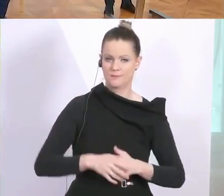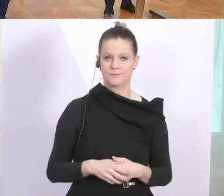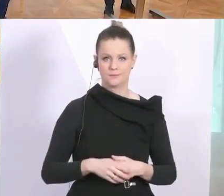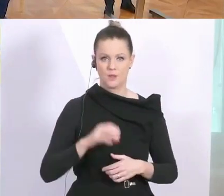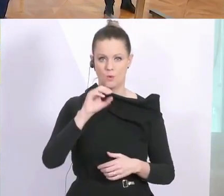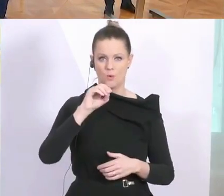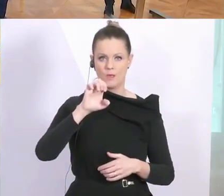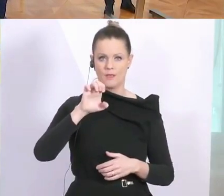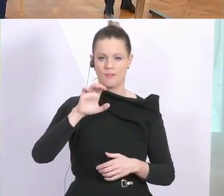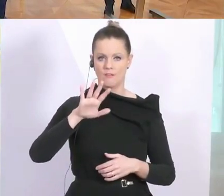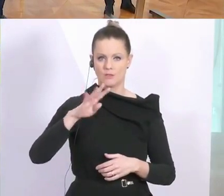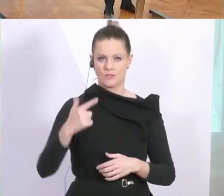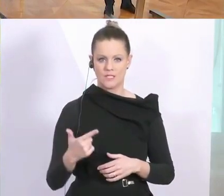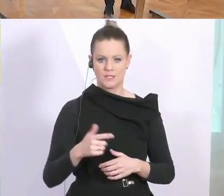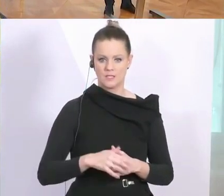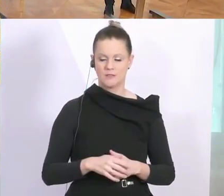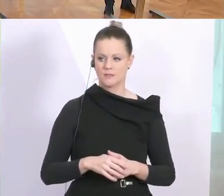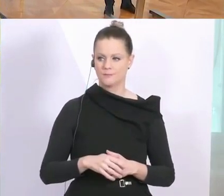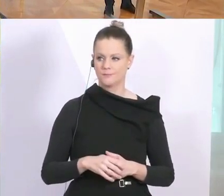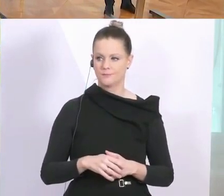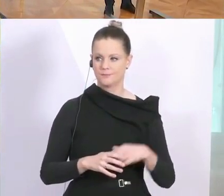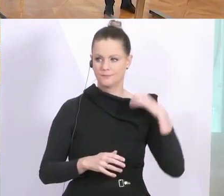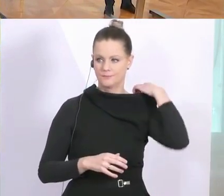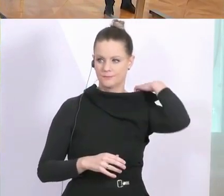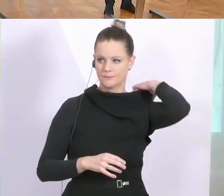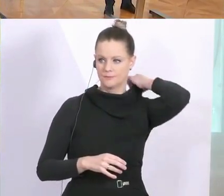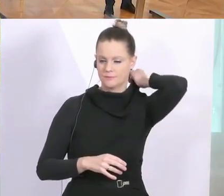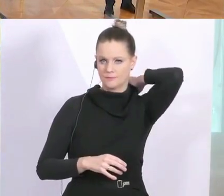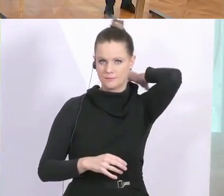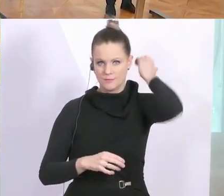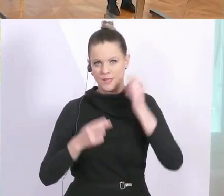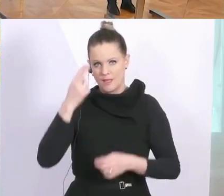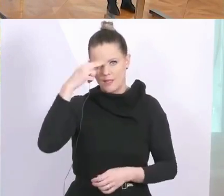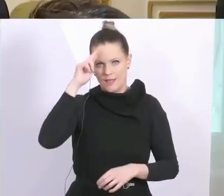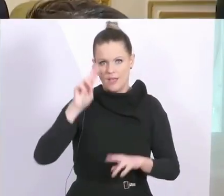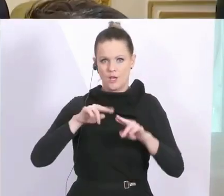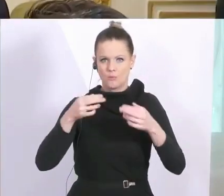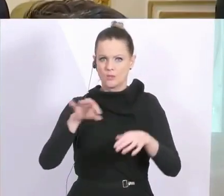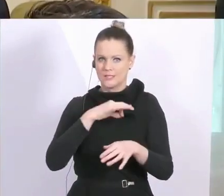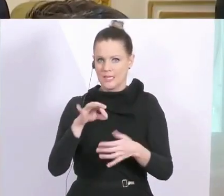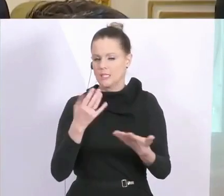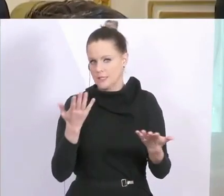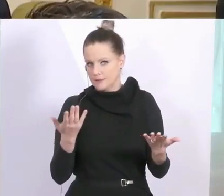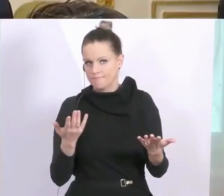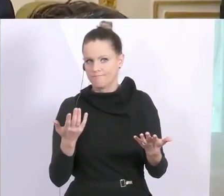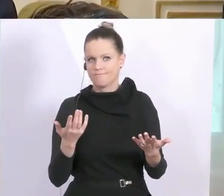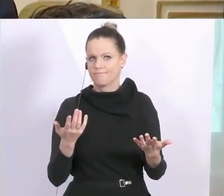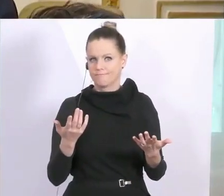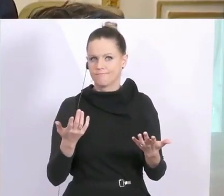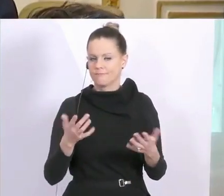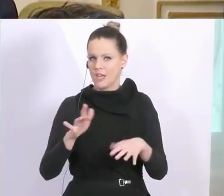Ö24, dann ATV, dann Presse. Herr Bundeskanzler, die heutige Pressekonferenz kann wahrscheinlich auch als eine Meilenstein